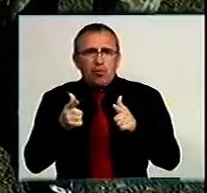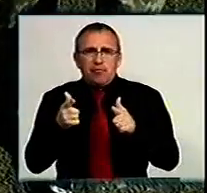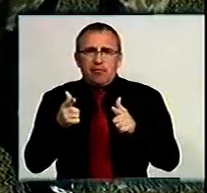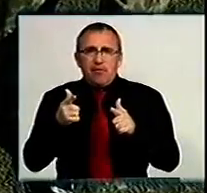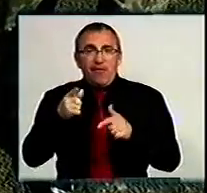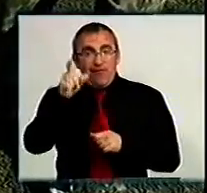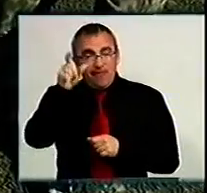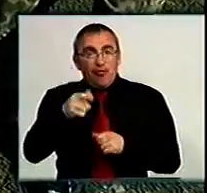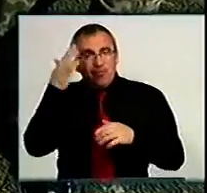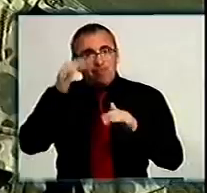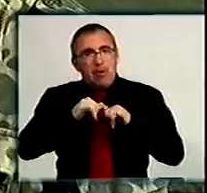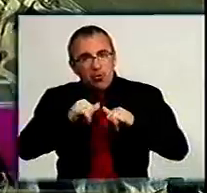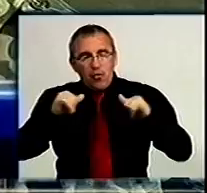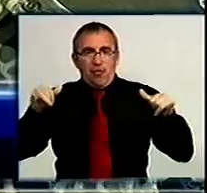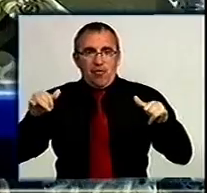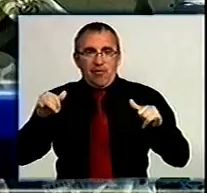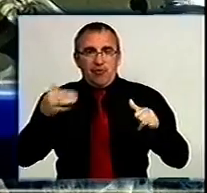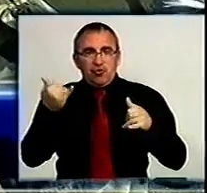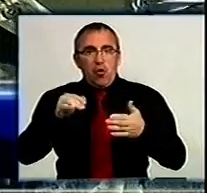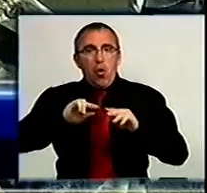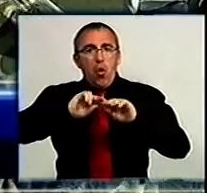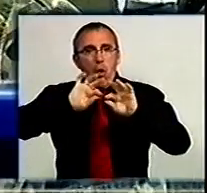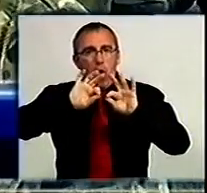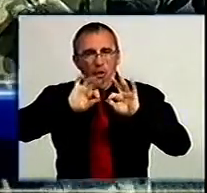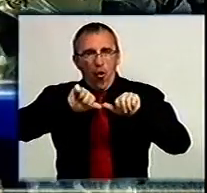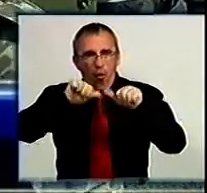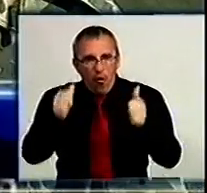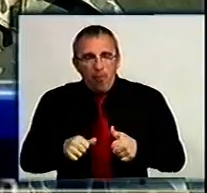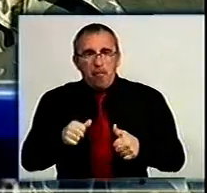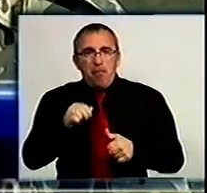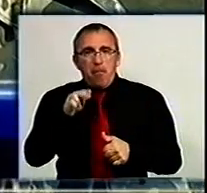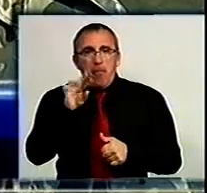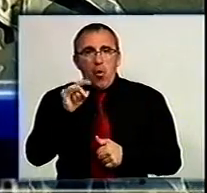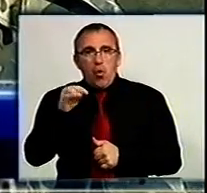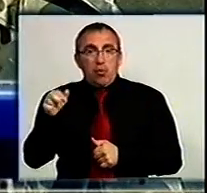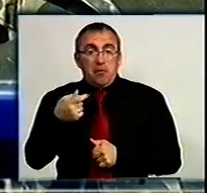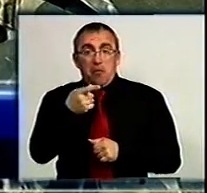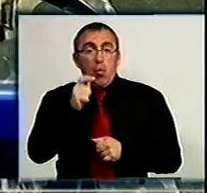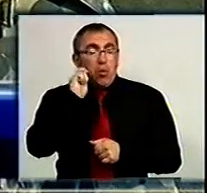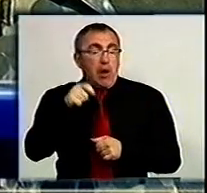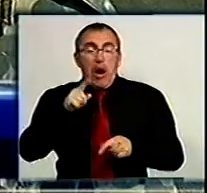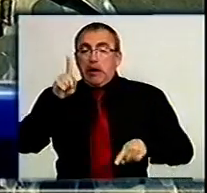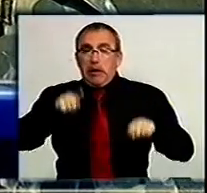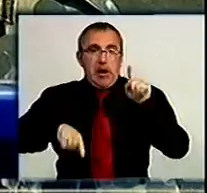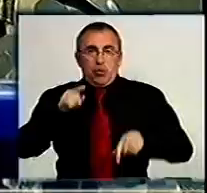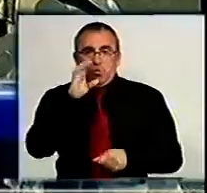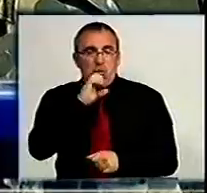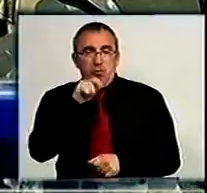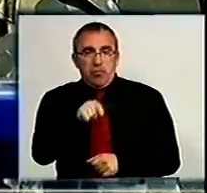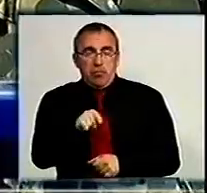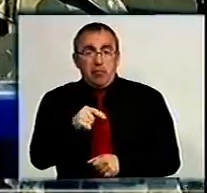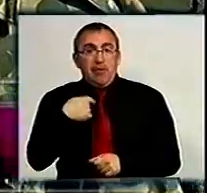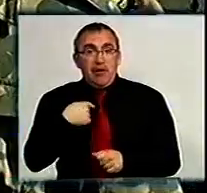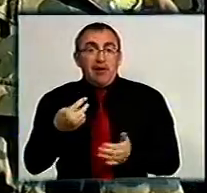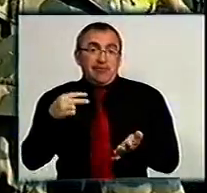Власник планує розводити породу. Ось зараз оформляю їй породистості. Поки що в Україні це рідка собака. Але я